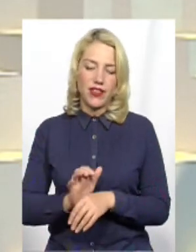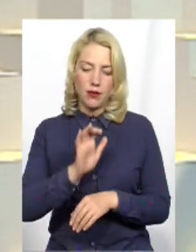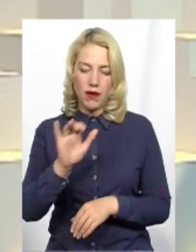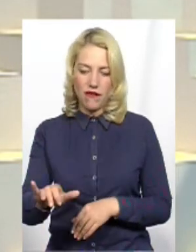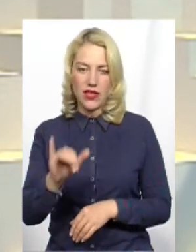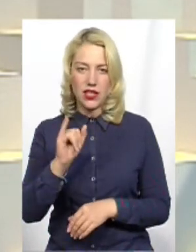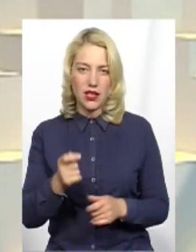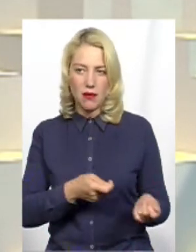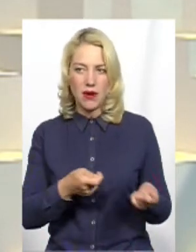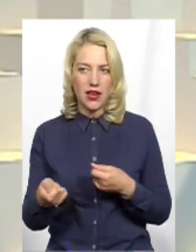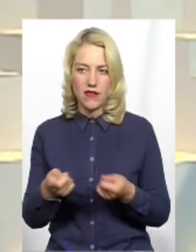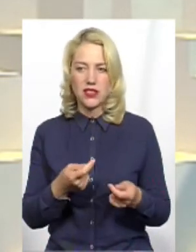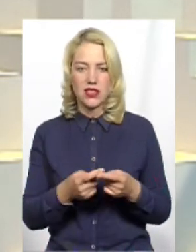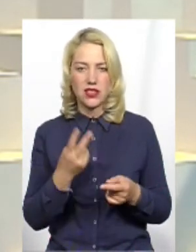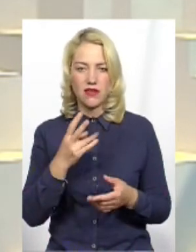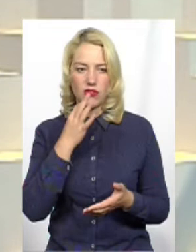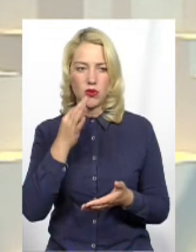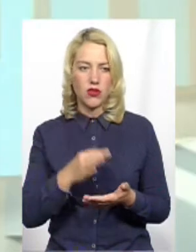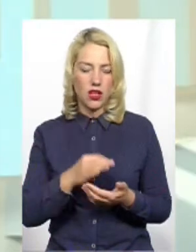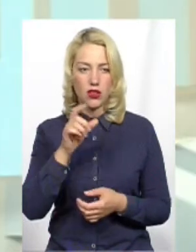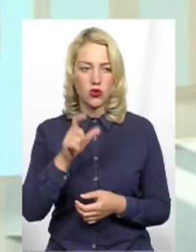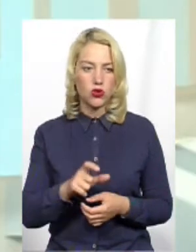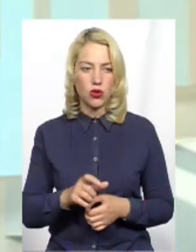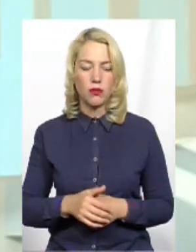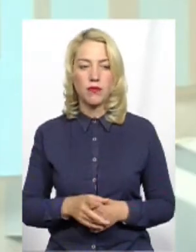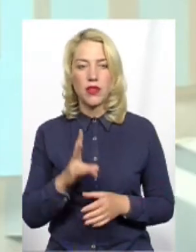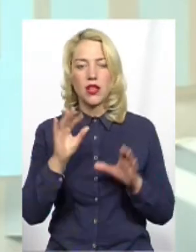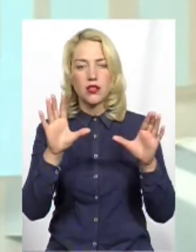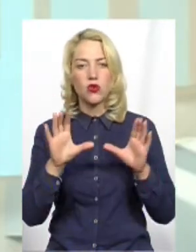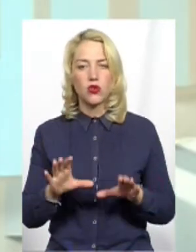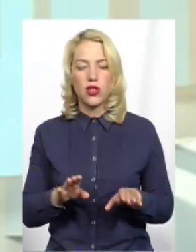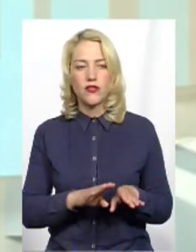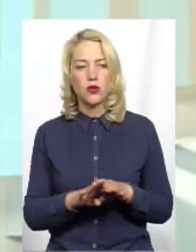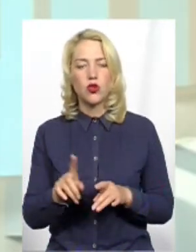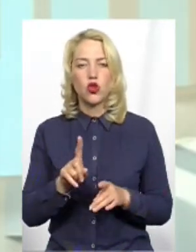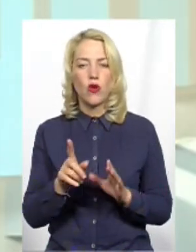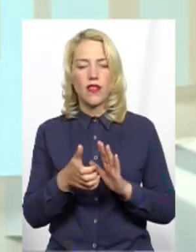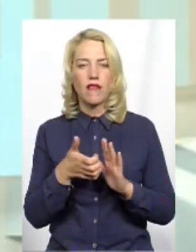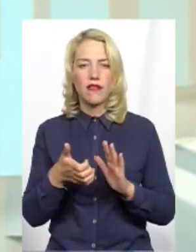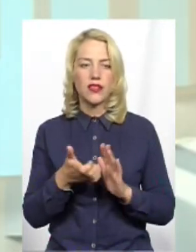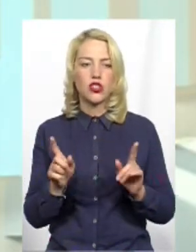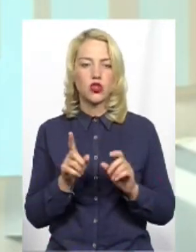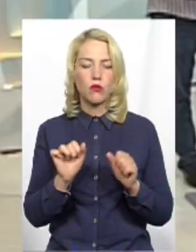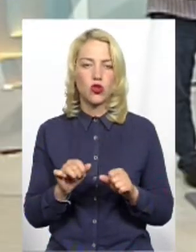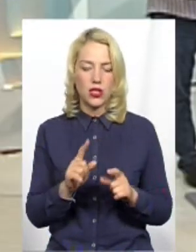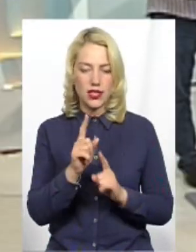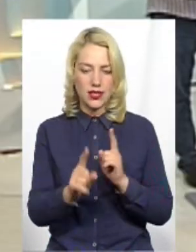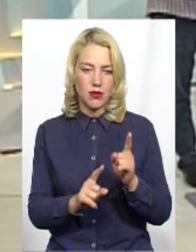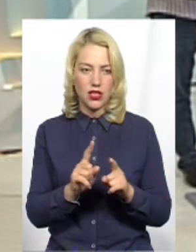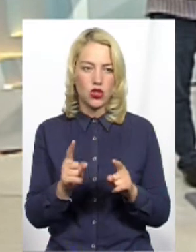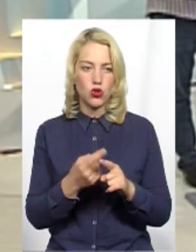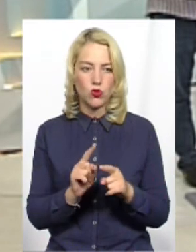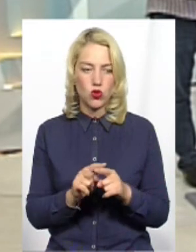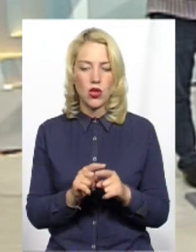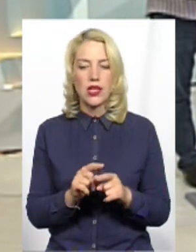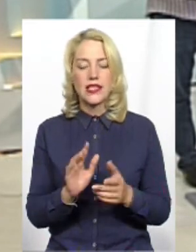Це дві відповідальні особи за якість наших доріг На законодавчому рівні, чого зараз не височає? Що ви можете змінити, щоб цю ситуацію